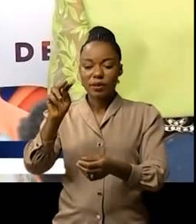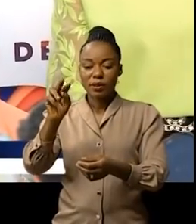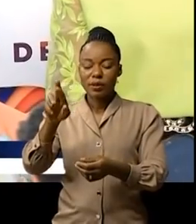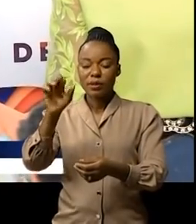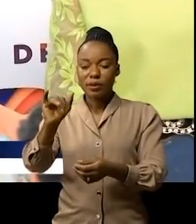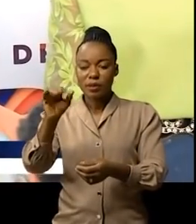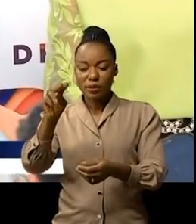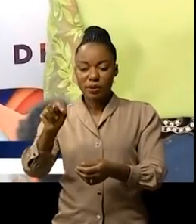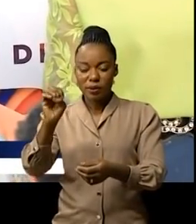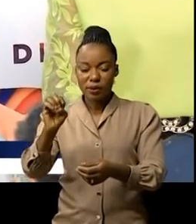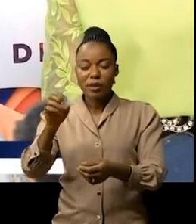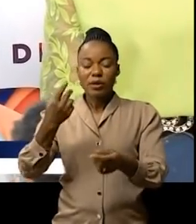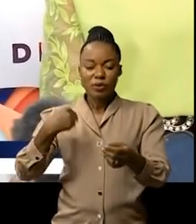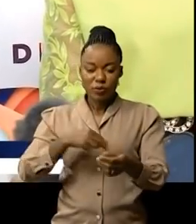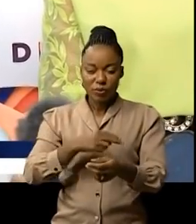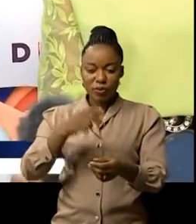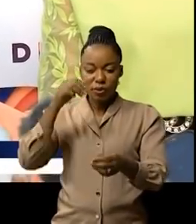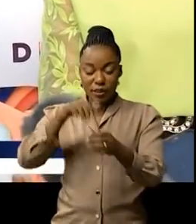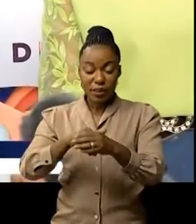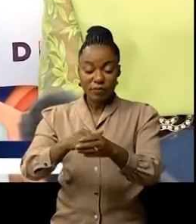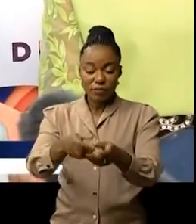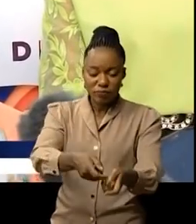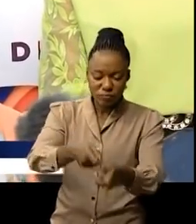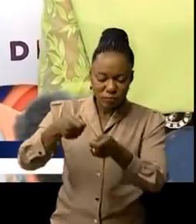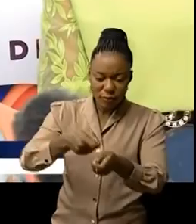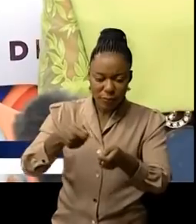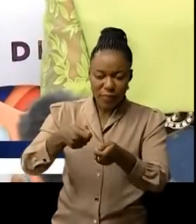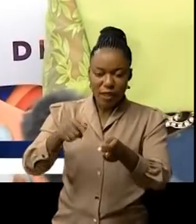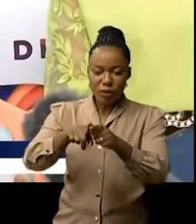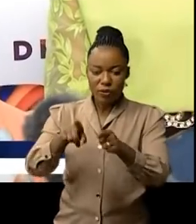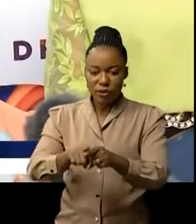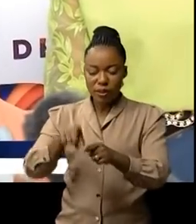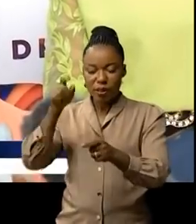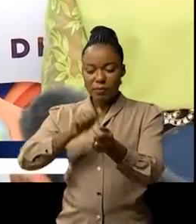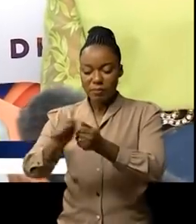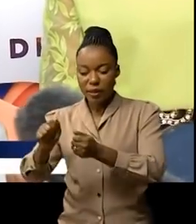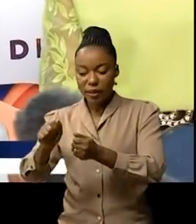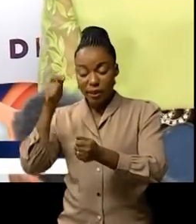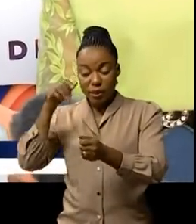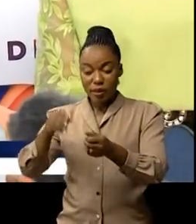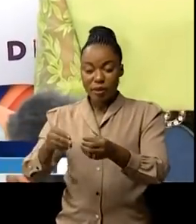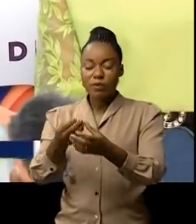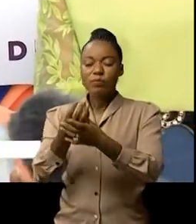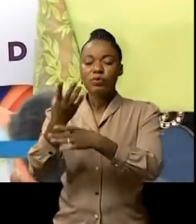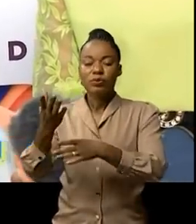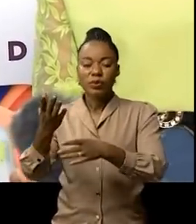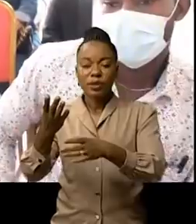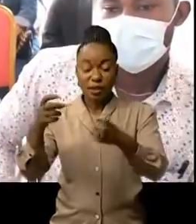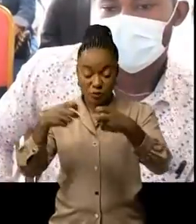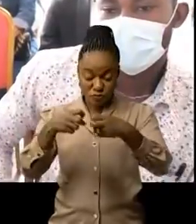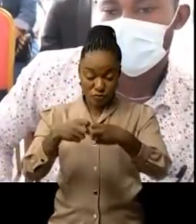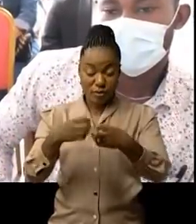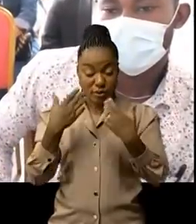extraire les irines à partir de l'air maison leur donner les mini-centrales à partir des irines pour leur produit de l'énergie électrique